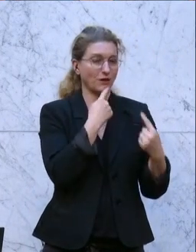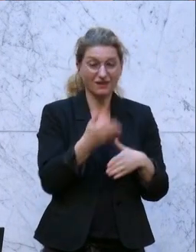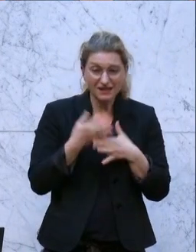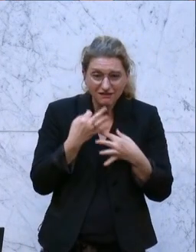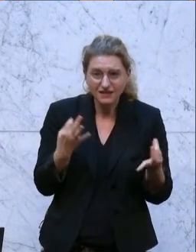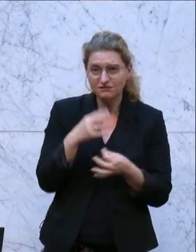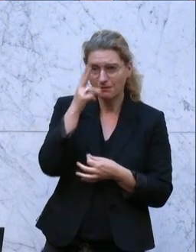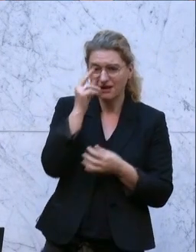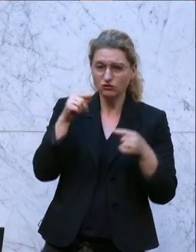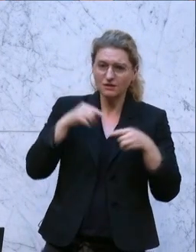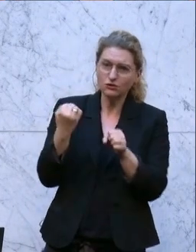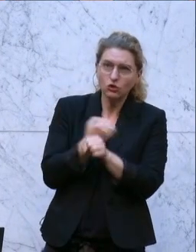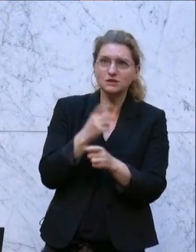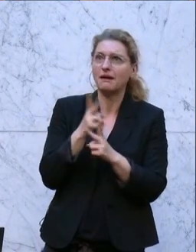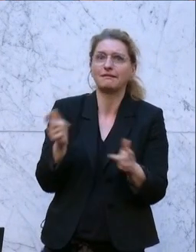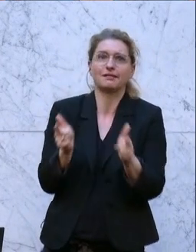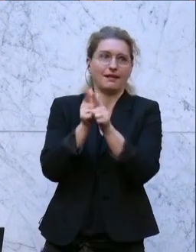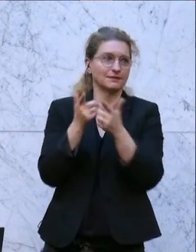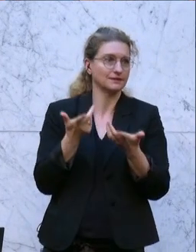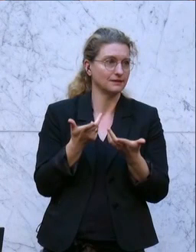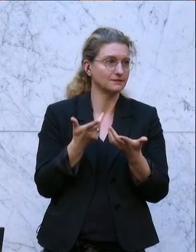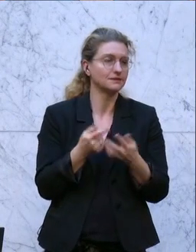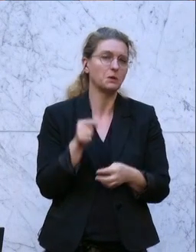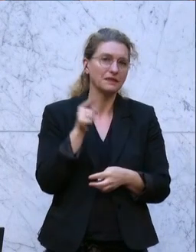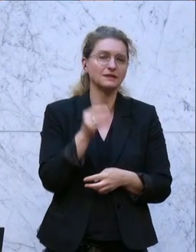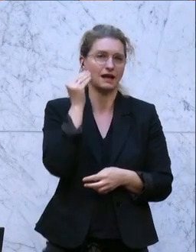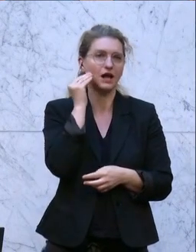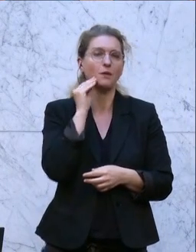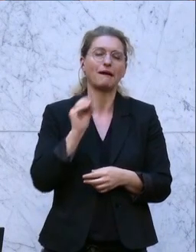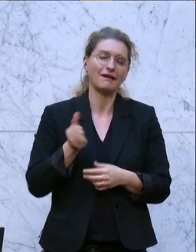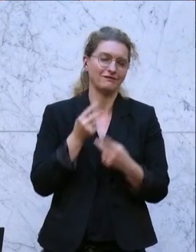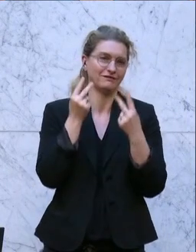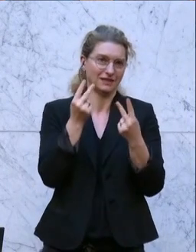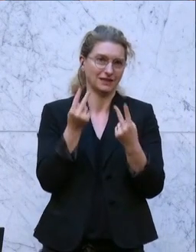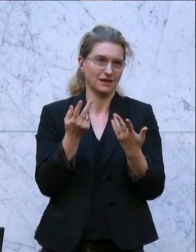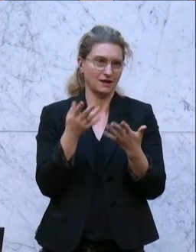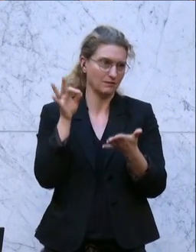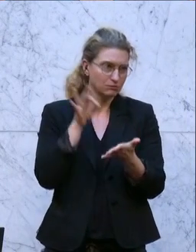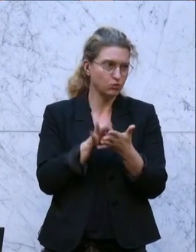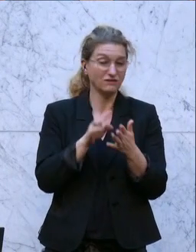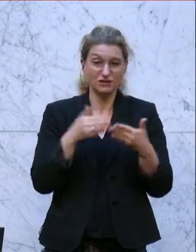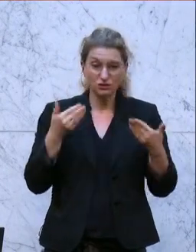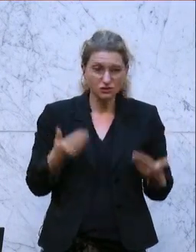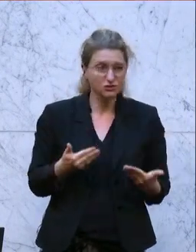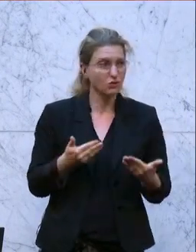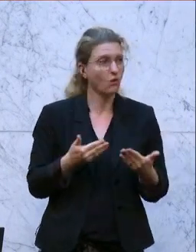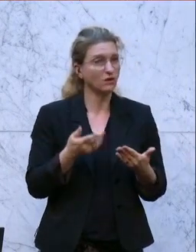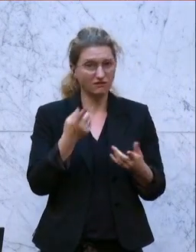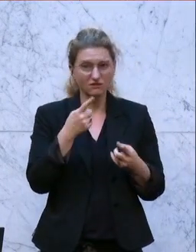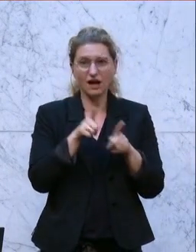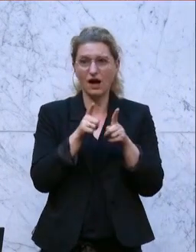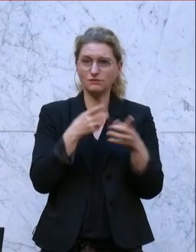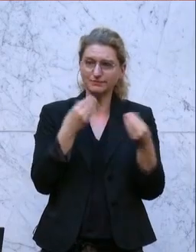wenn die Menschen sich dann was trotzdem mit leisten können. Das, glaube ich, ist einer der wesentlichen Dinge. Und ich suche sie wirklich eindringend. Und die